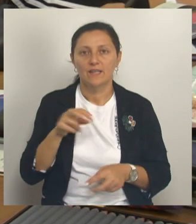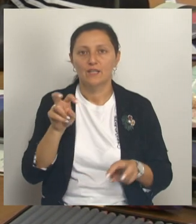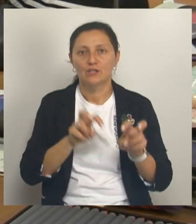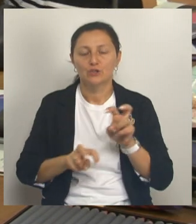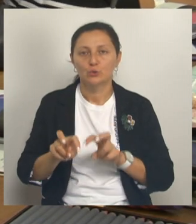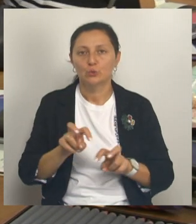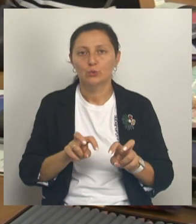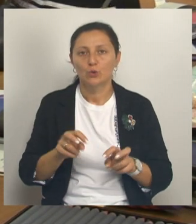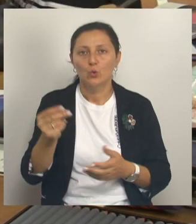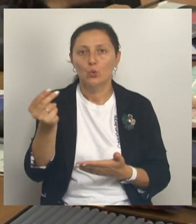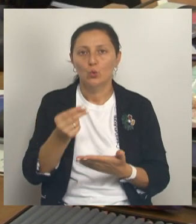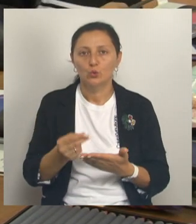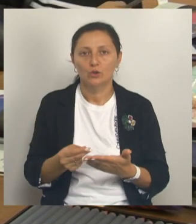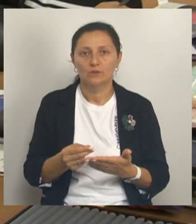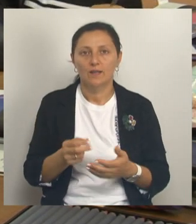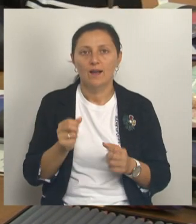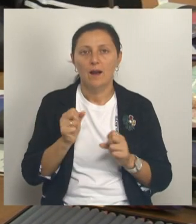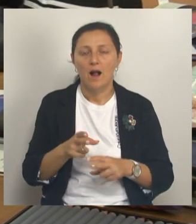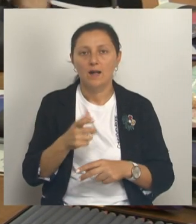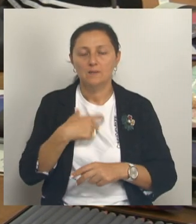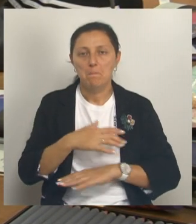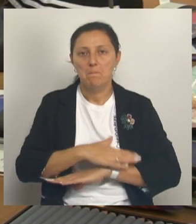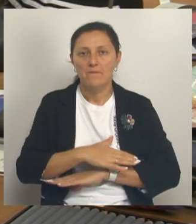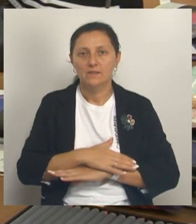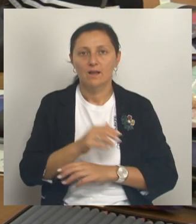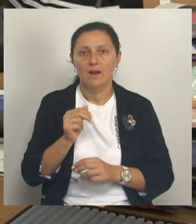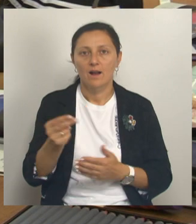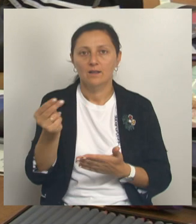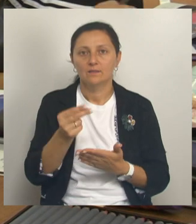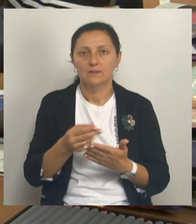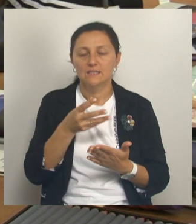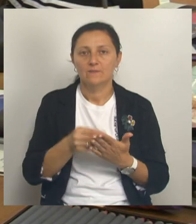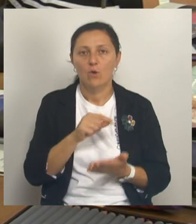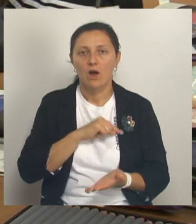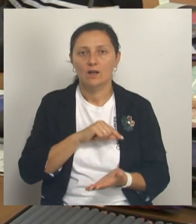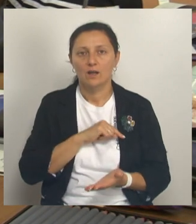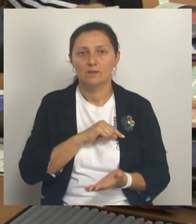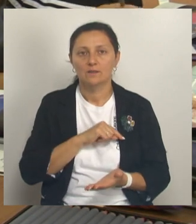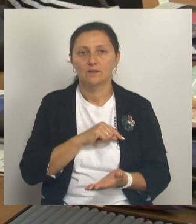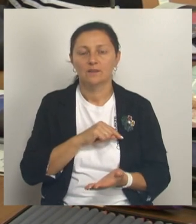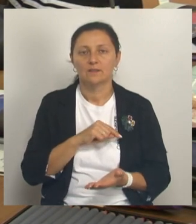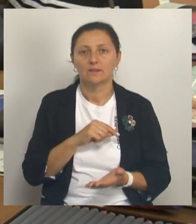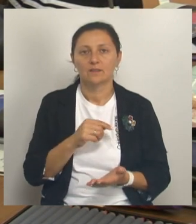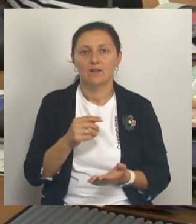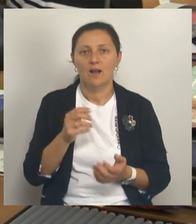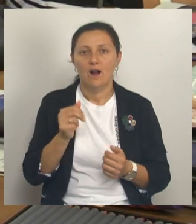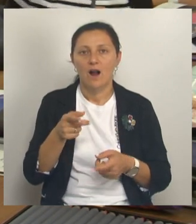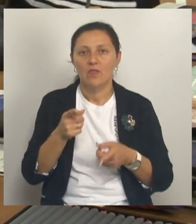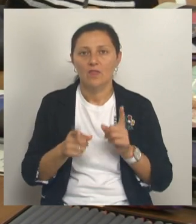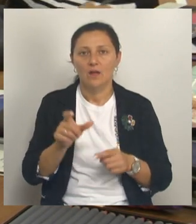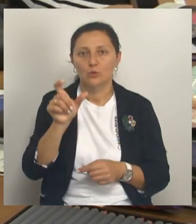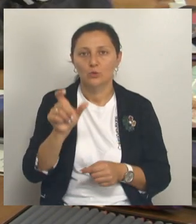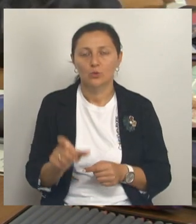манеры. Именно манеры, как он изображает, как он отображает свой характер в картинах, натуру,